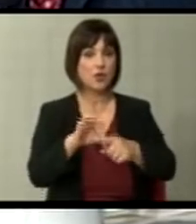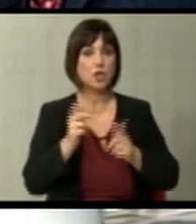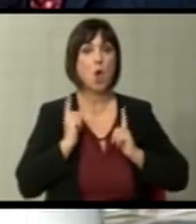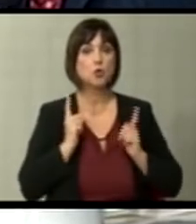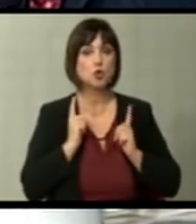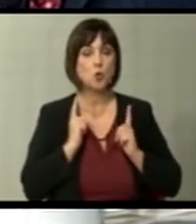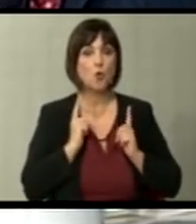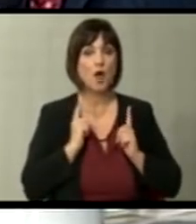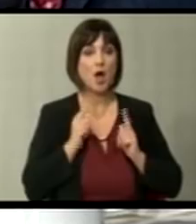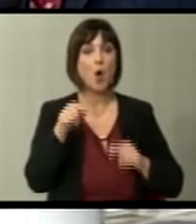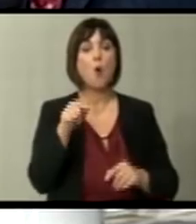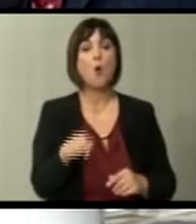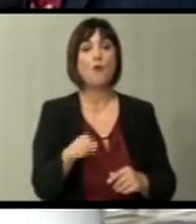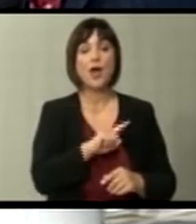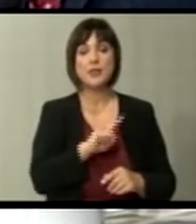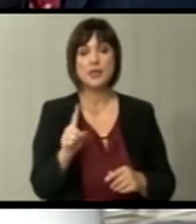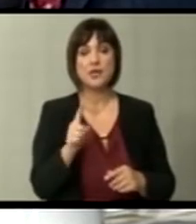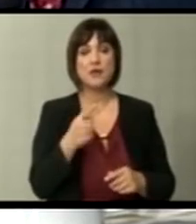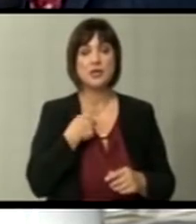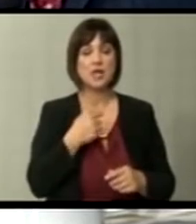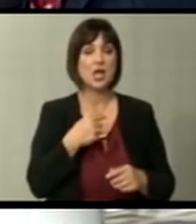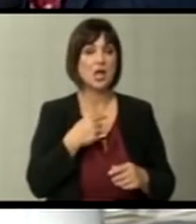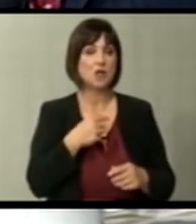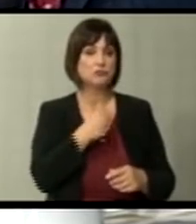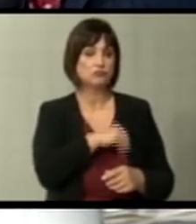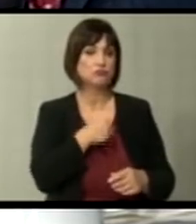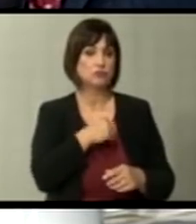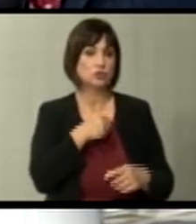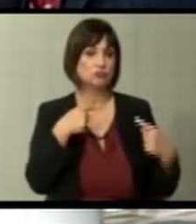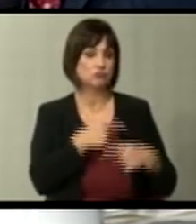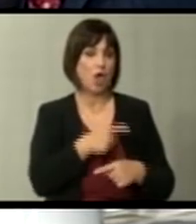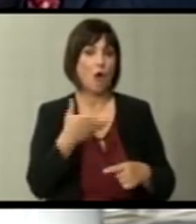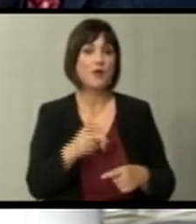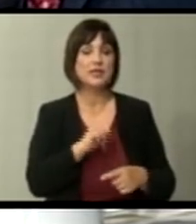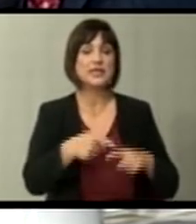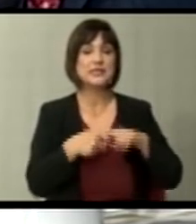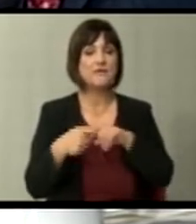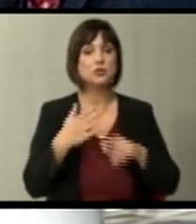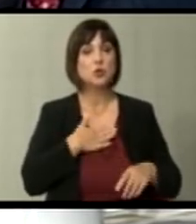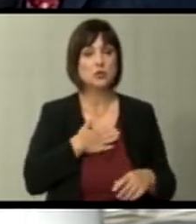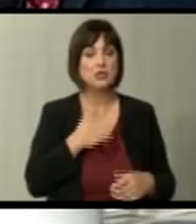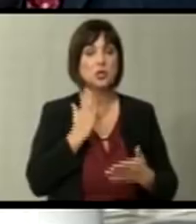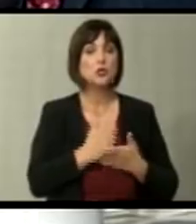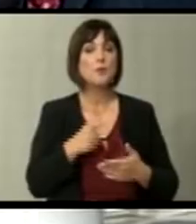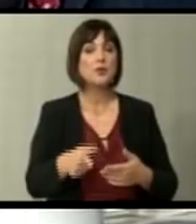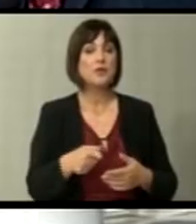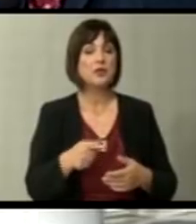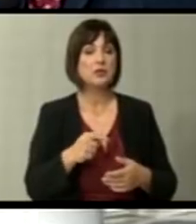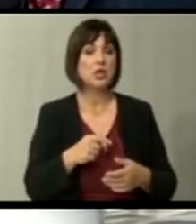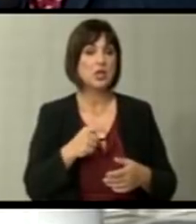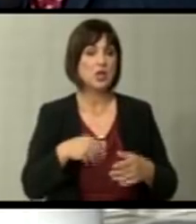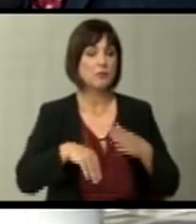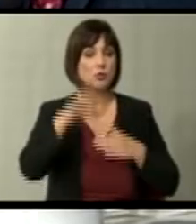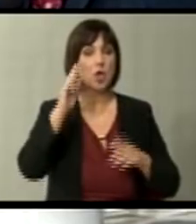очекувањата ова не е таргедија затоа што ова во крајни случај не зависи од нас добидеќи ние ги поддигахме